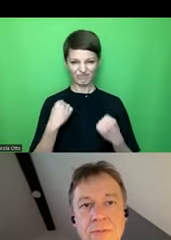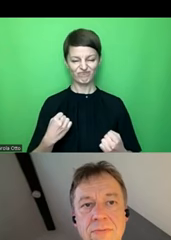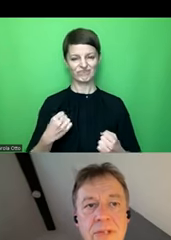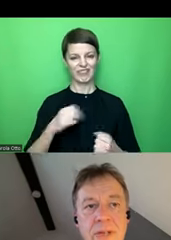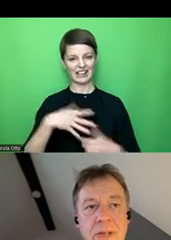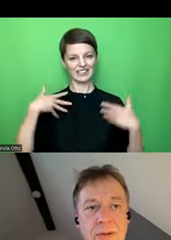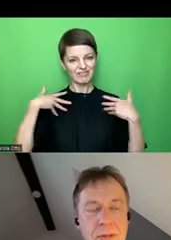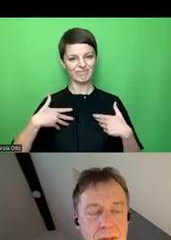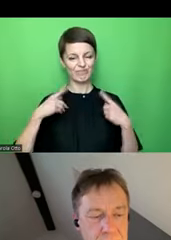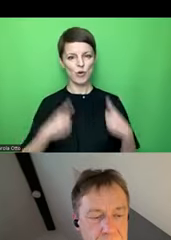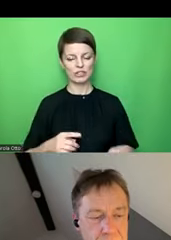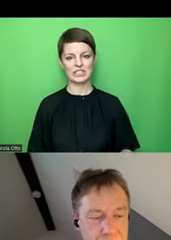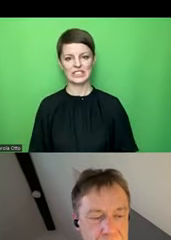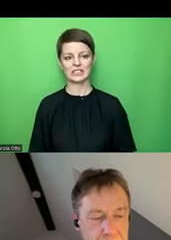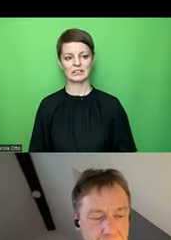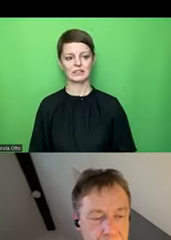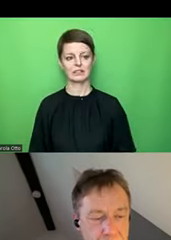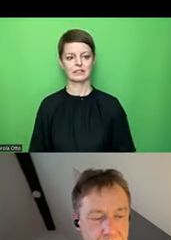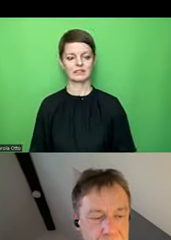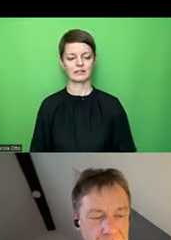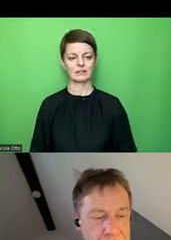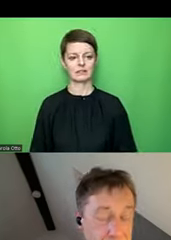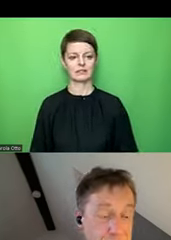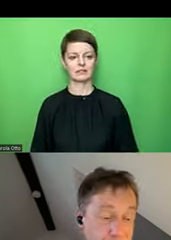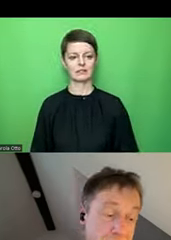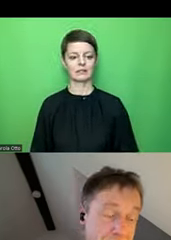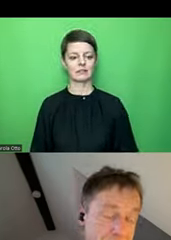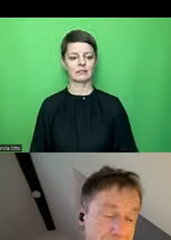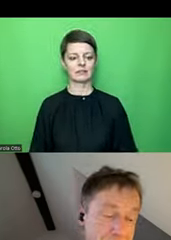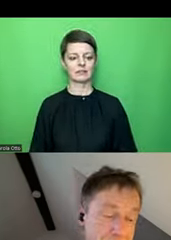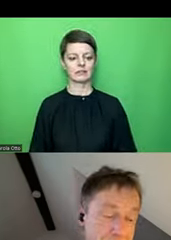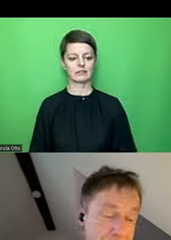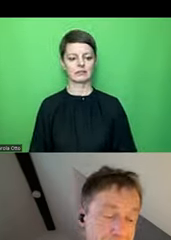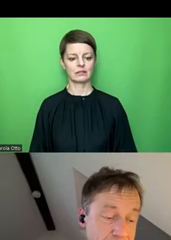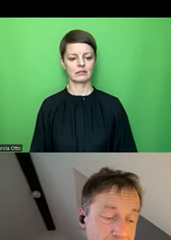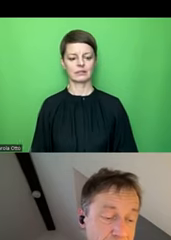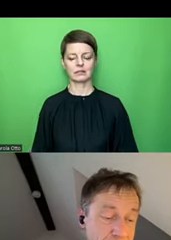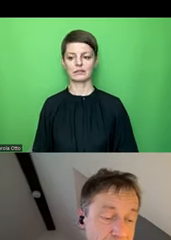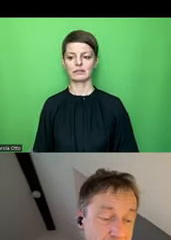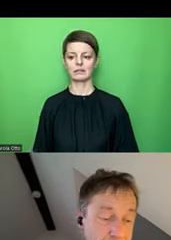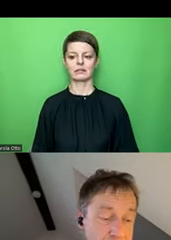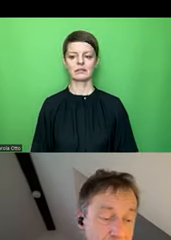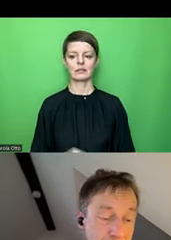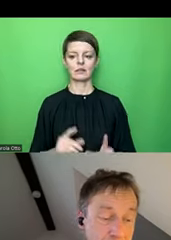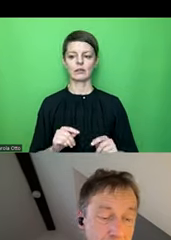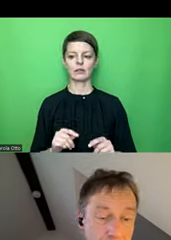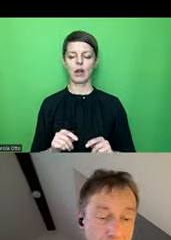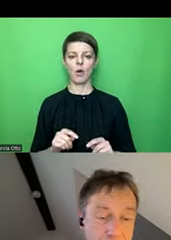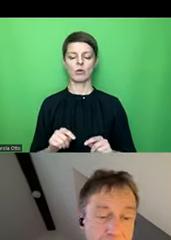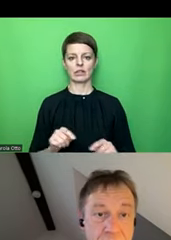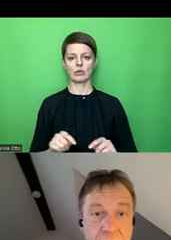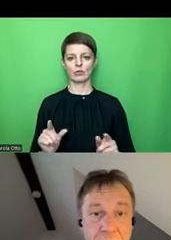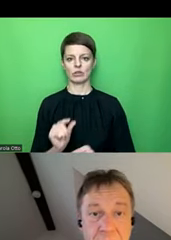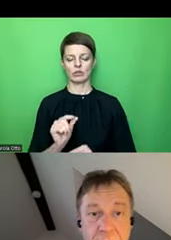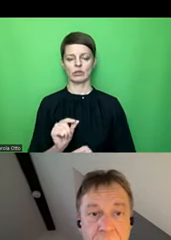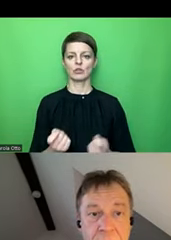Also man kann mit dem Befehl, also es ist ja auch wichtig, dass ich dann eine Tastaturkürzel habe, Steuerung,